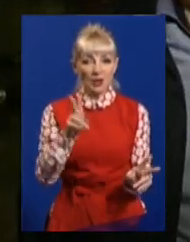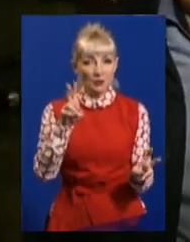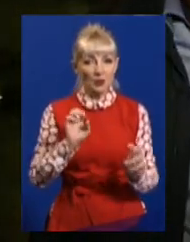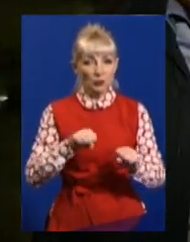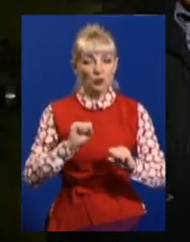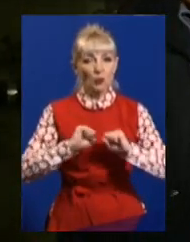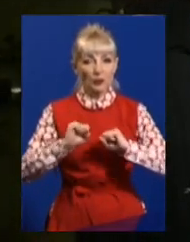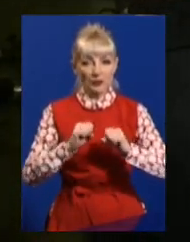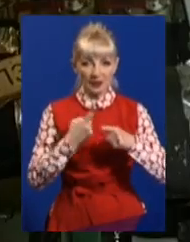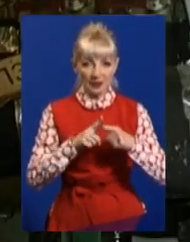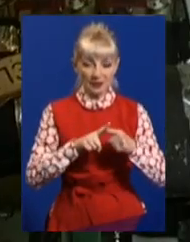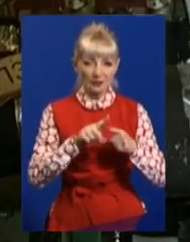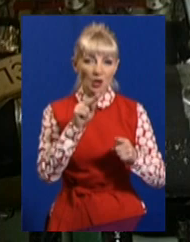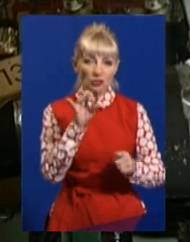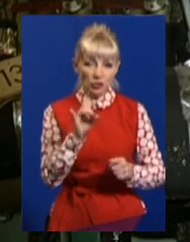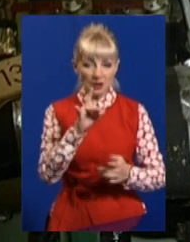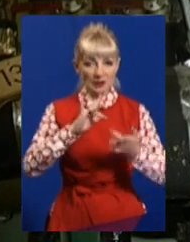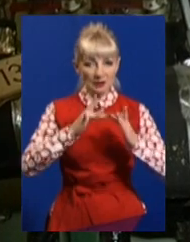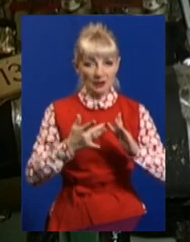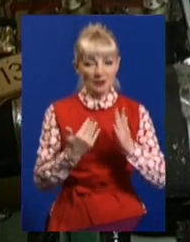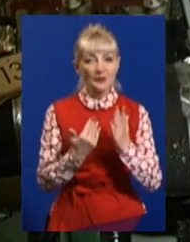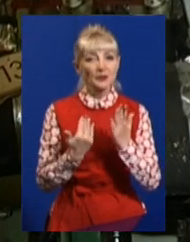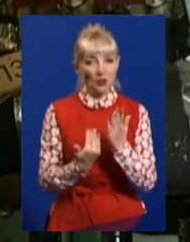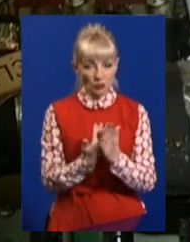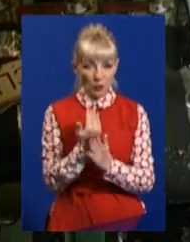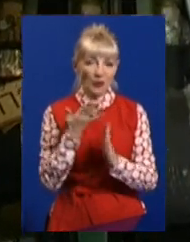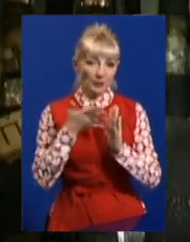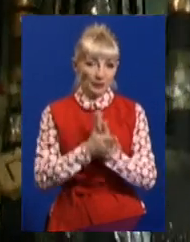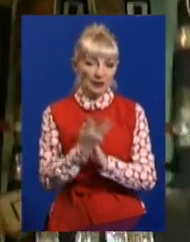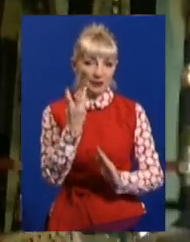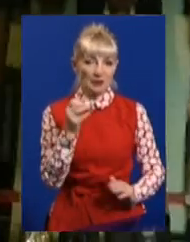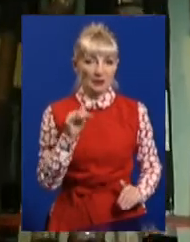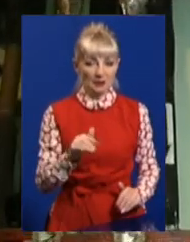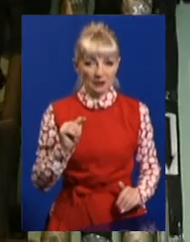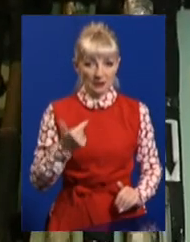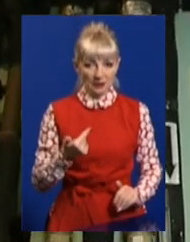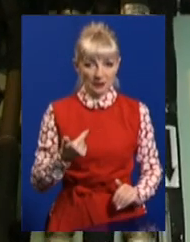цим через інтернет. Нове обійшлось більше як у 300 тисяч гривень.